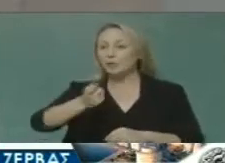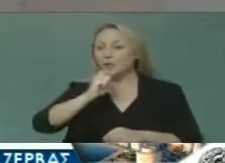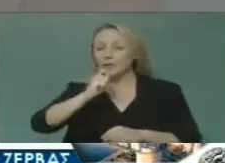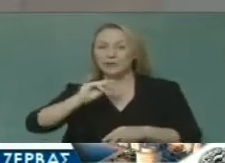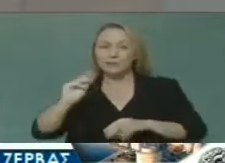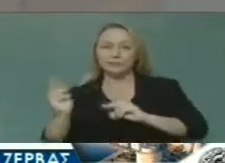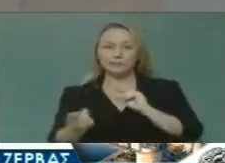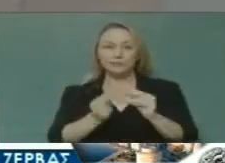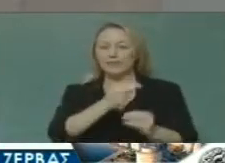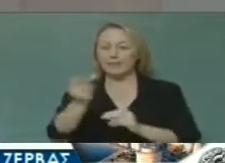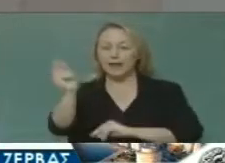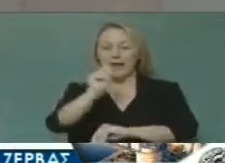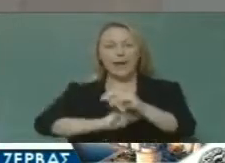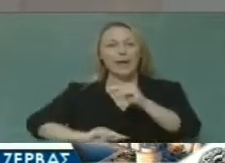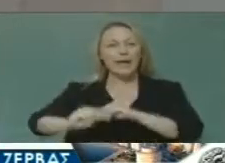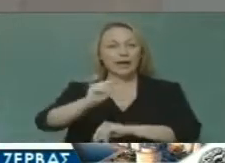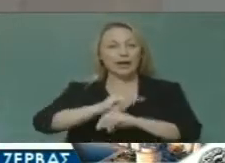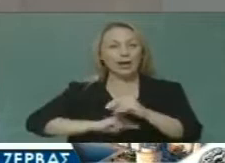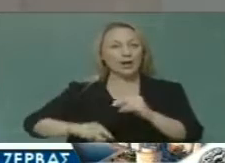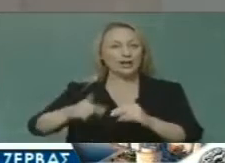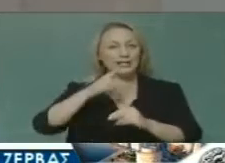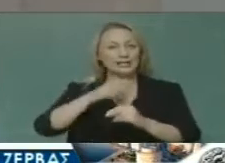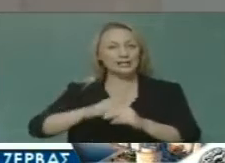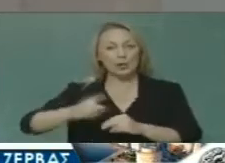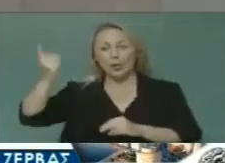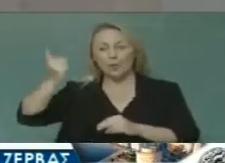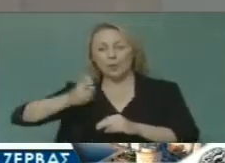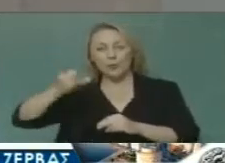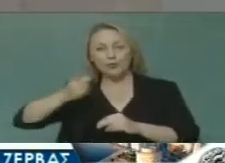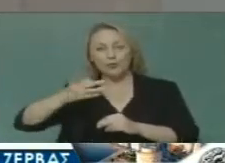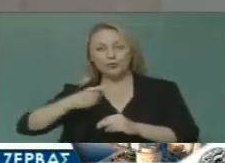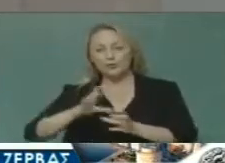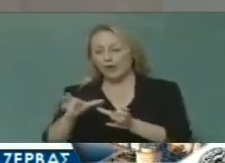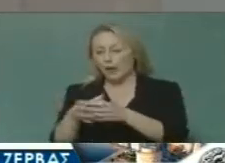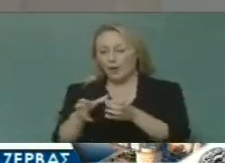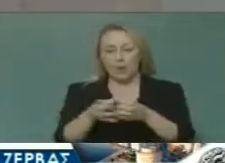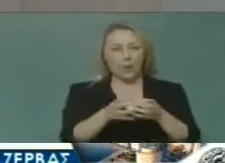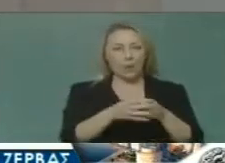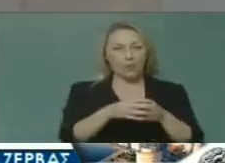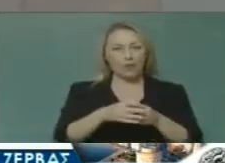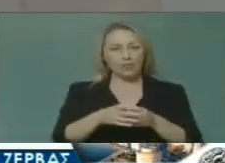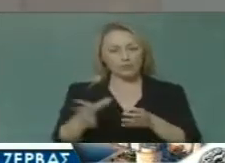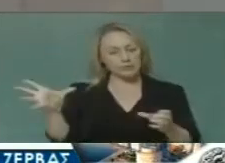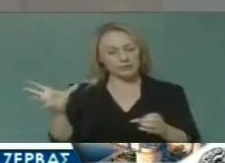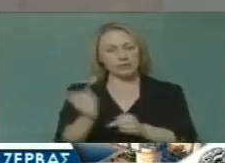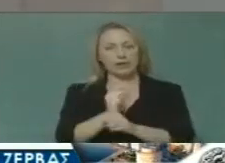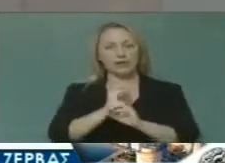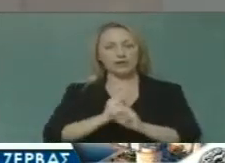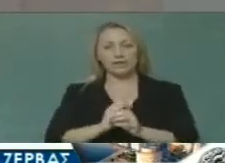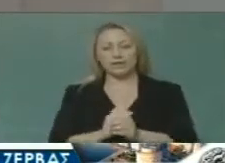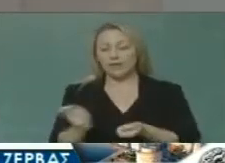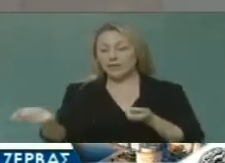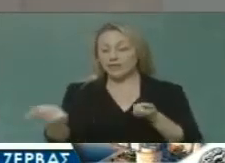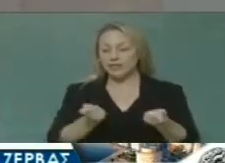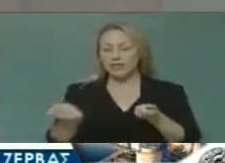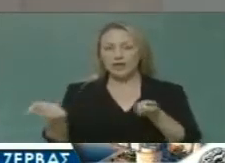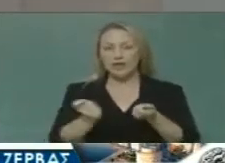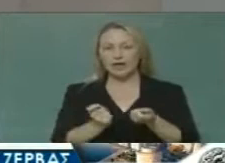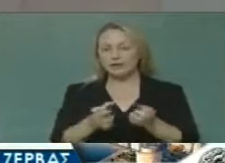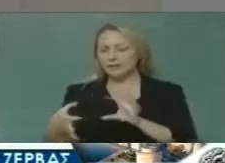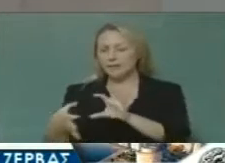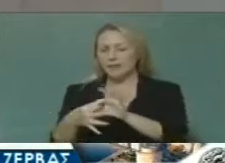προέκυψαν από την κάλπη του περσινού Ιουνίου και διαμορφώσαμε ένα νέο διοικητικό σχήμα με συνεργασίες και συγκλήσεις